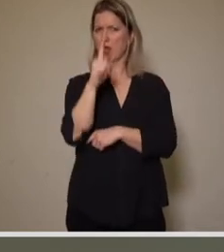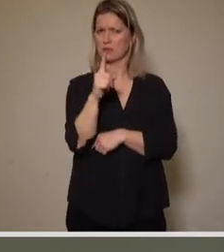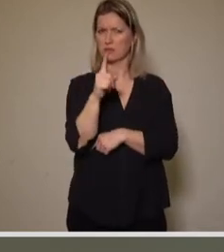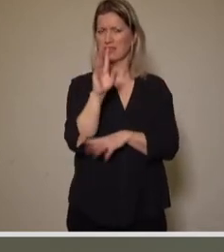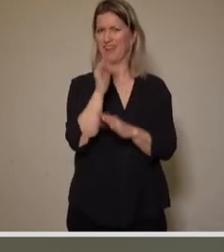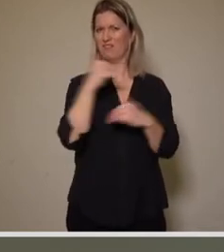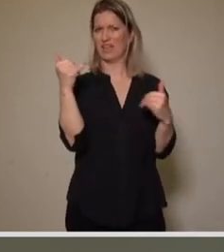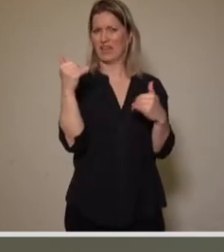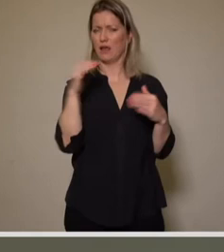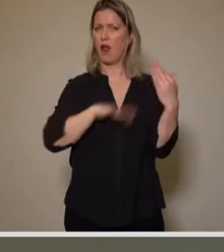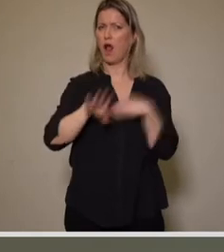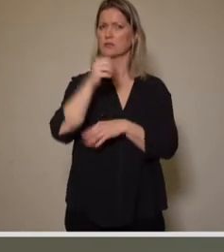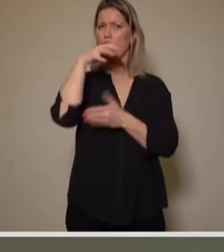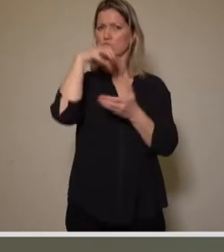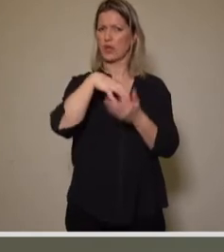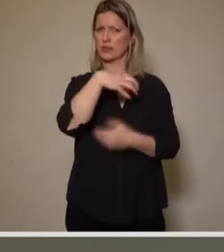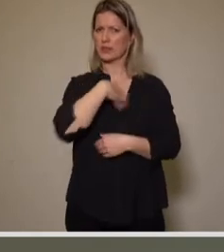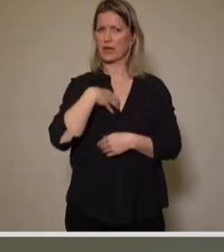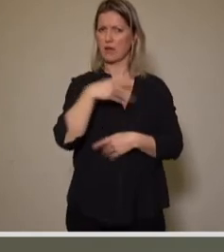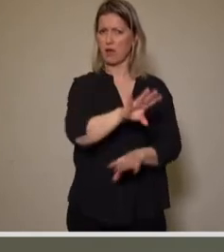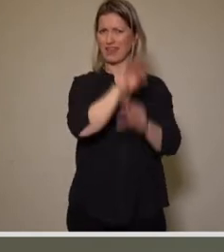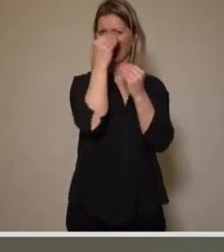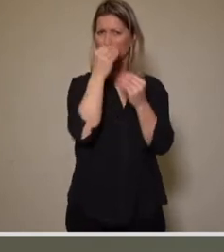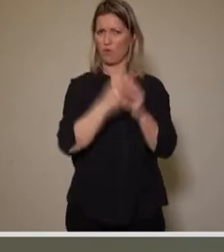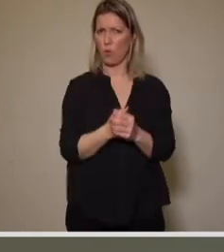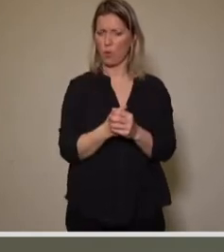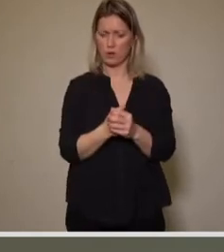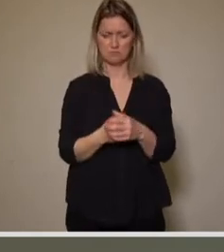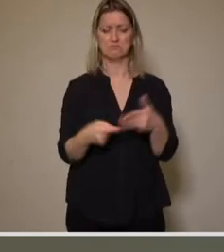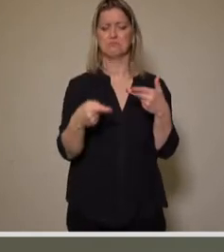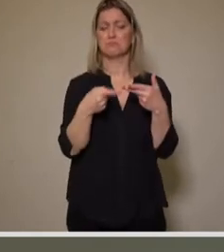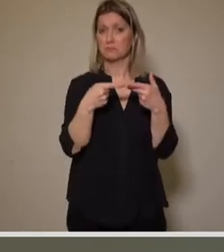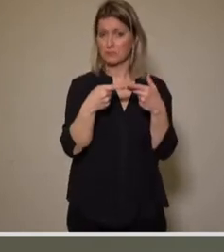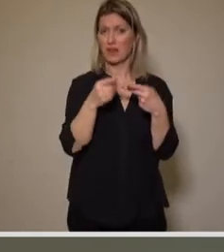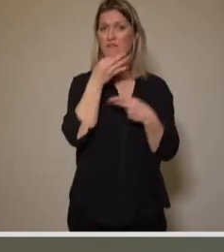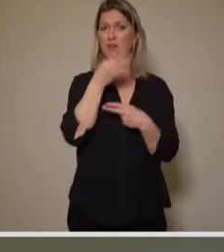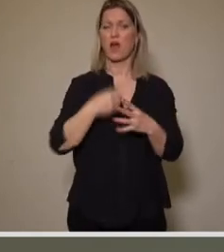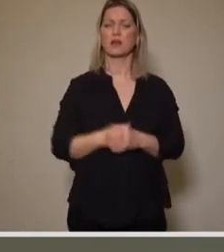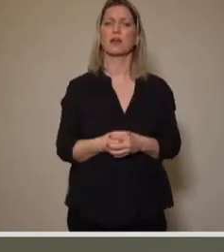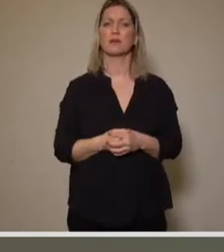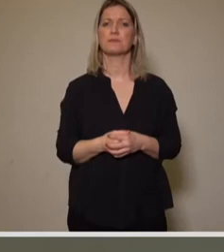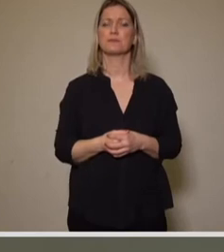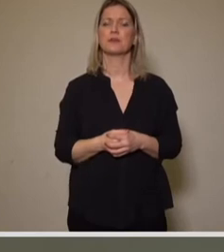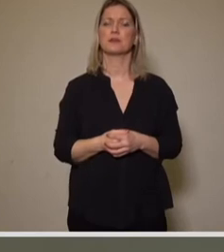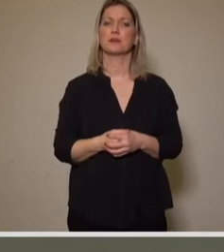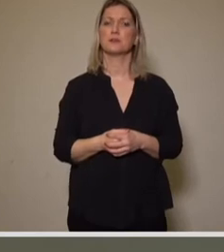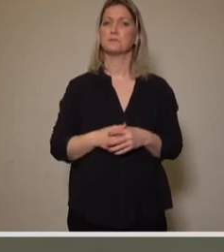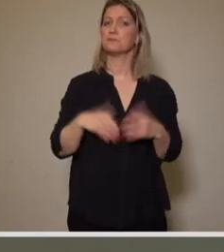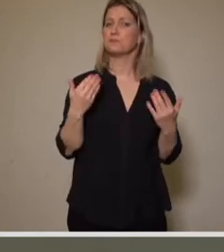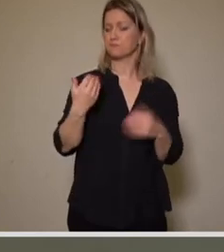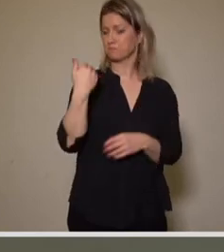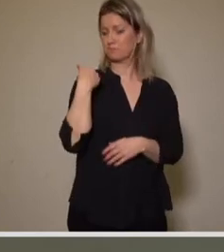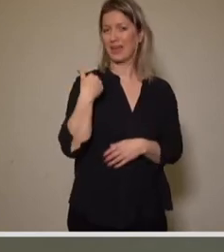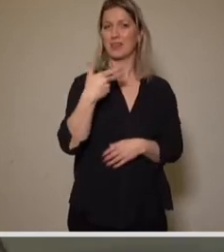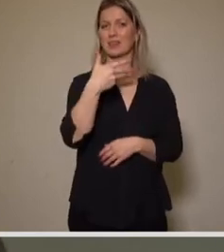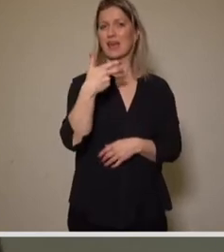Dresden von diesem Verkauf informiert? Und die zweite Frage, die ich gleich anschließe. Am 30